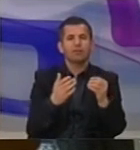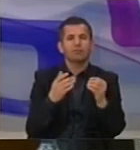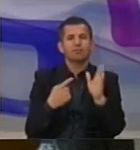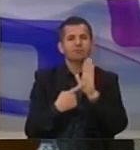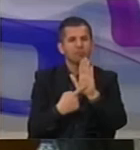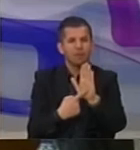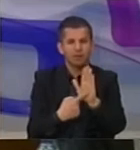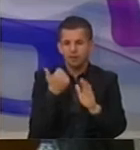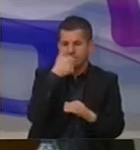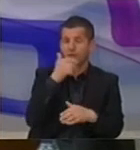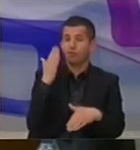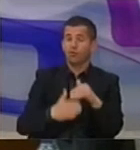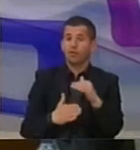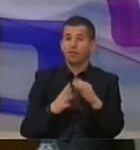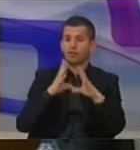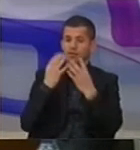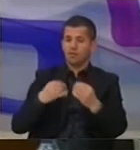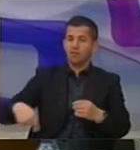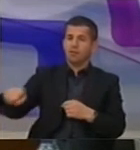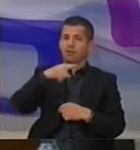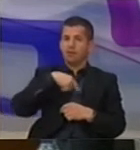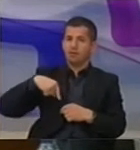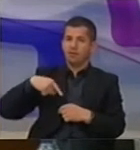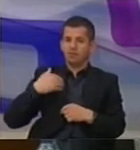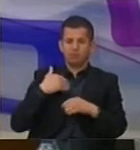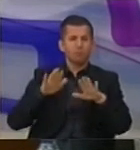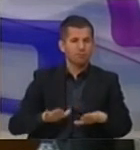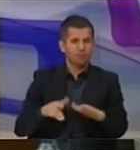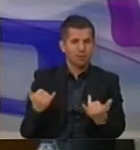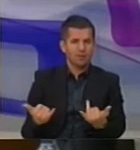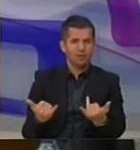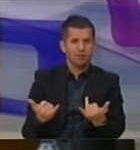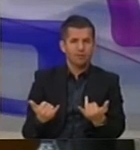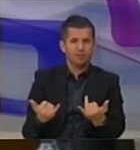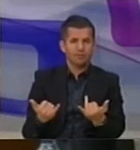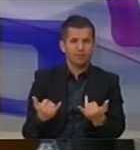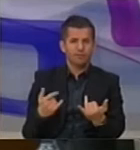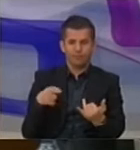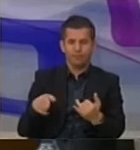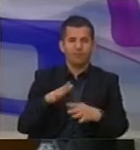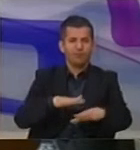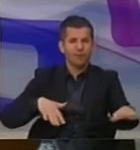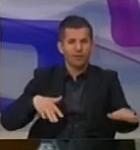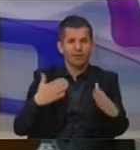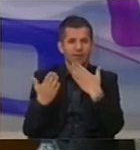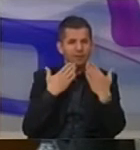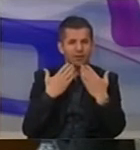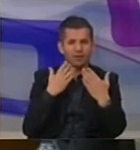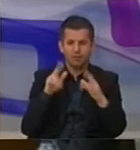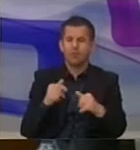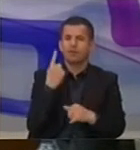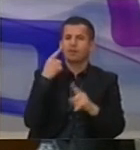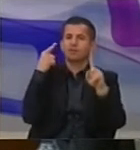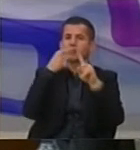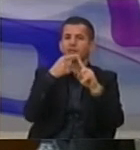sepse të këfundi-fundit, se cili për nesh që jemi ullur këtu në këto ursit të kuventë Republikës Kosovës, nështë kemi një qëlim